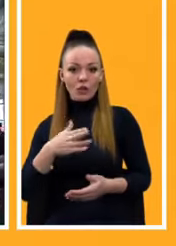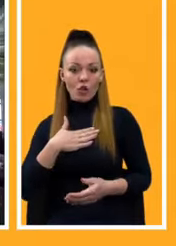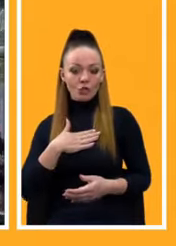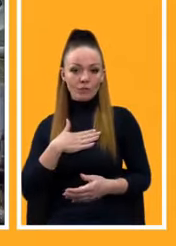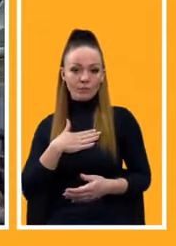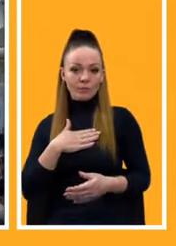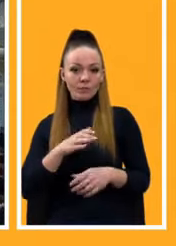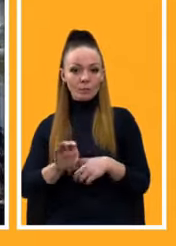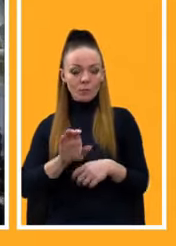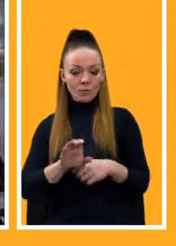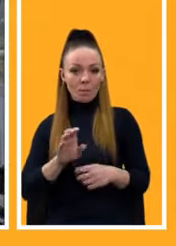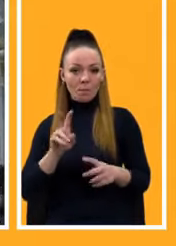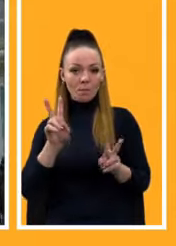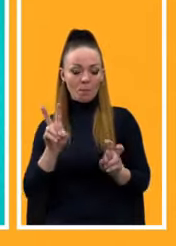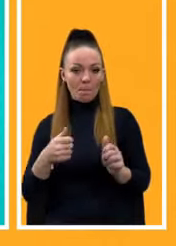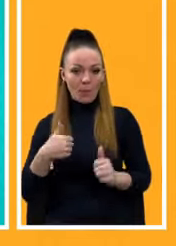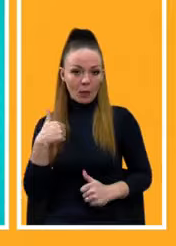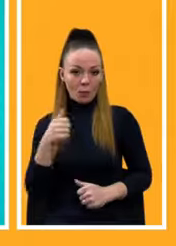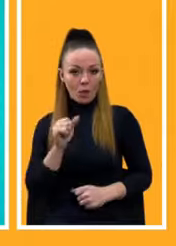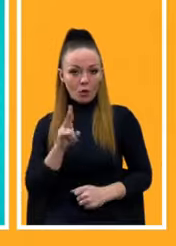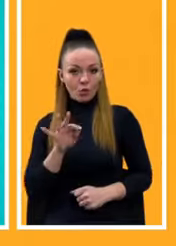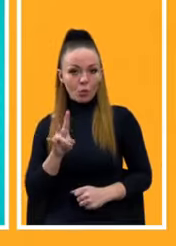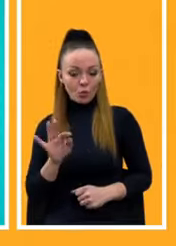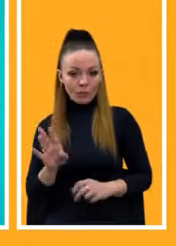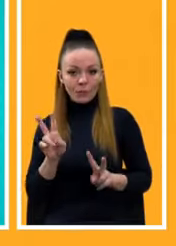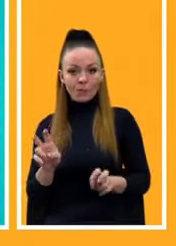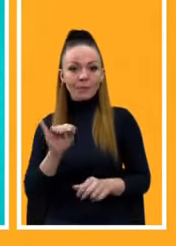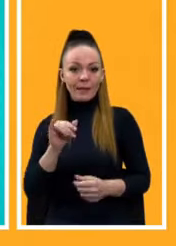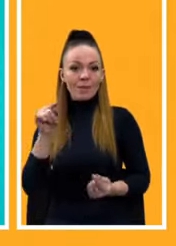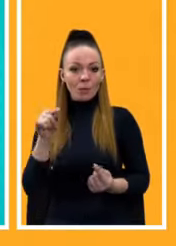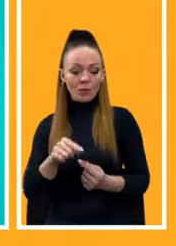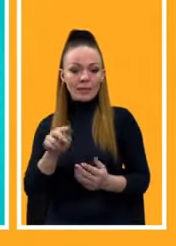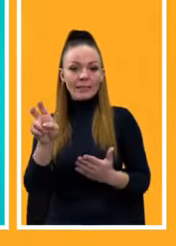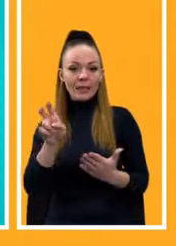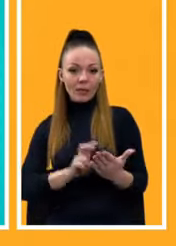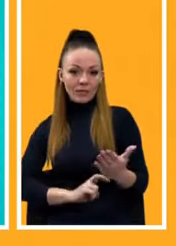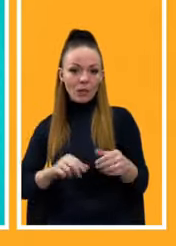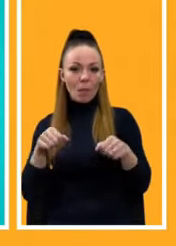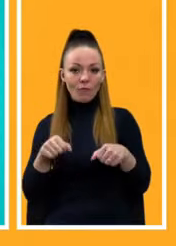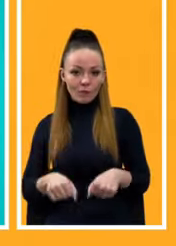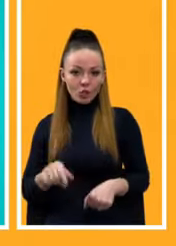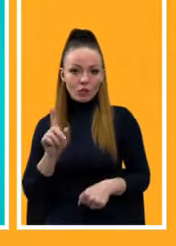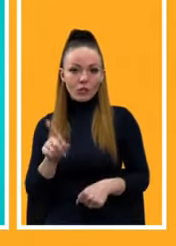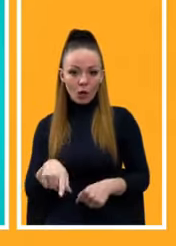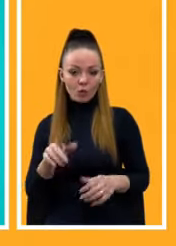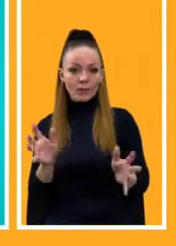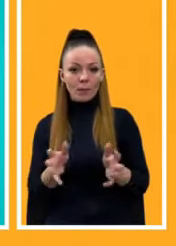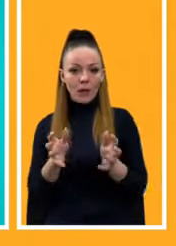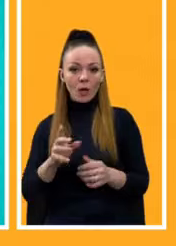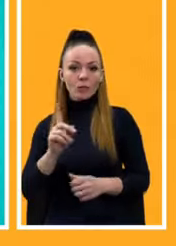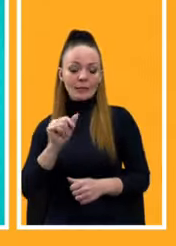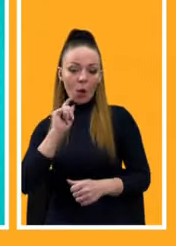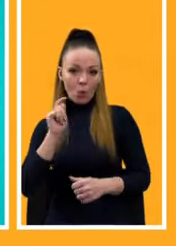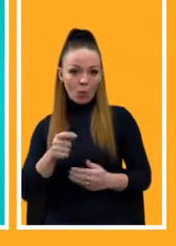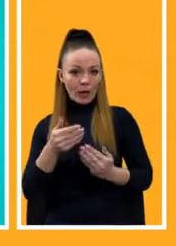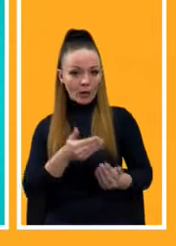бренду «Антонов». І відповідні сертифікаційні повноваження також зберігаються за Україну.